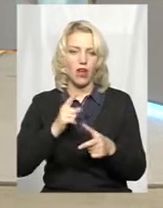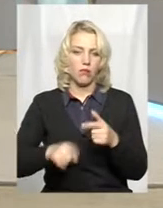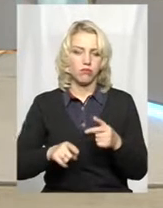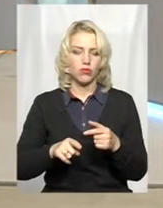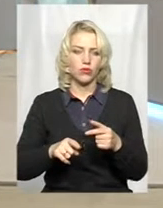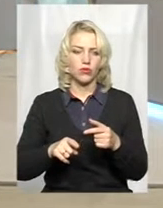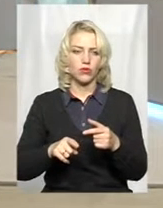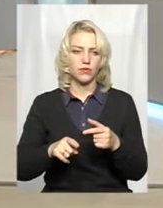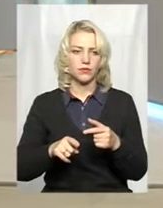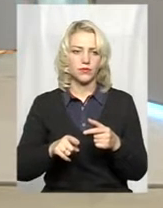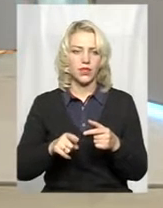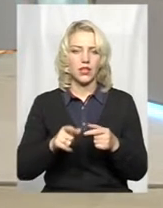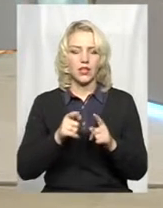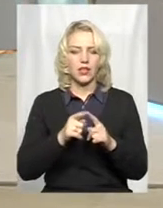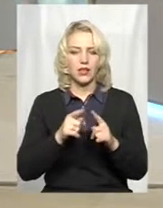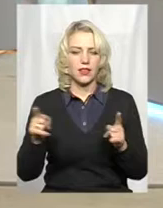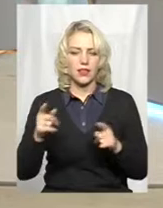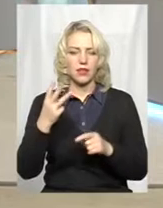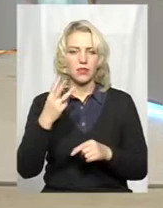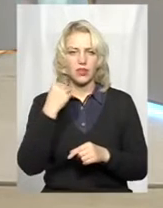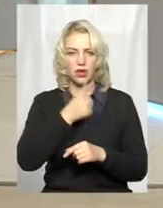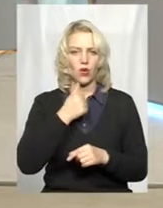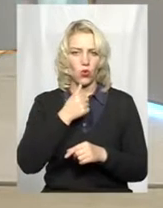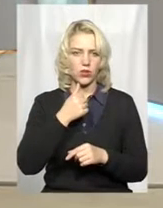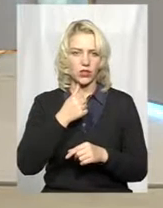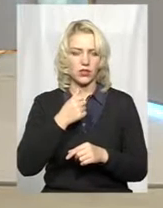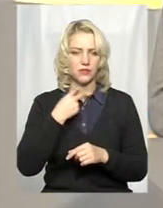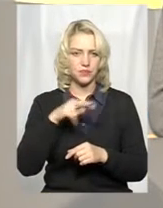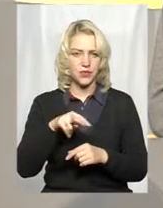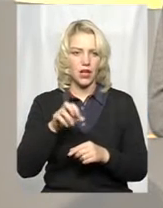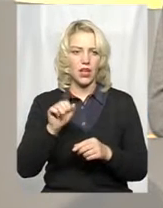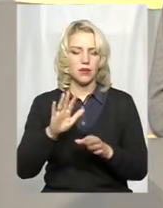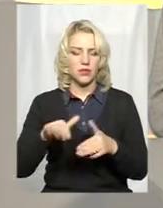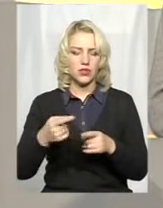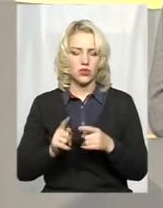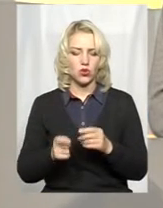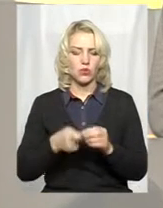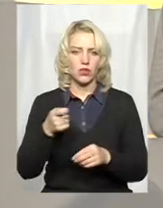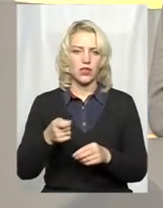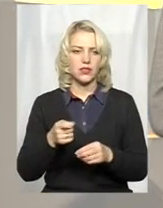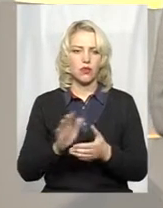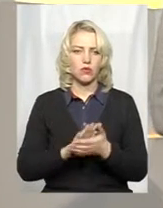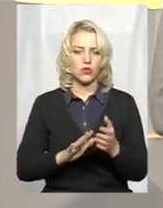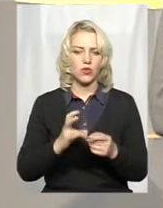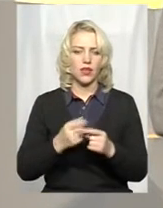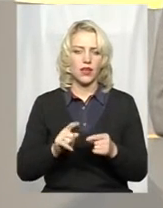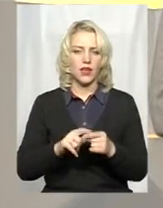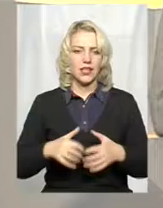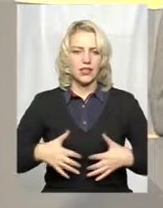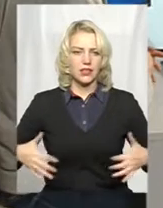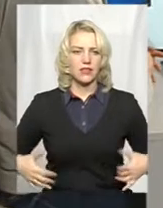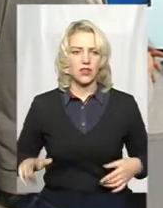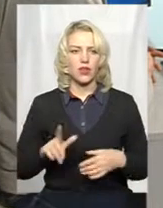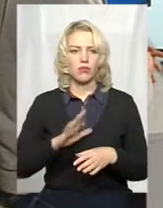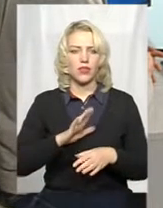полювання на термін до трьох років. Ну, і крім того, після того вже подається позови відповідно на ту дичину, яка була незаконно